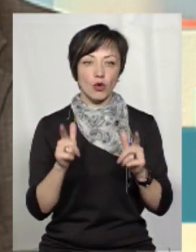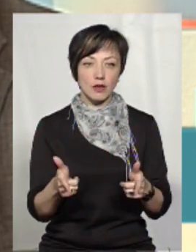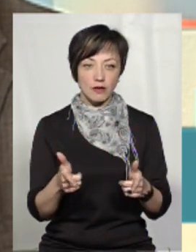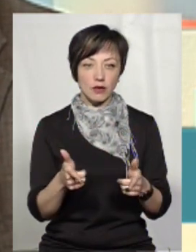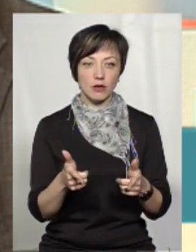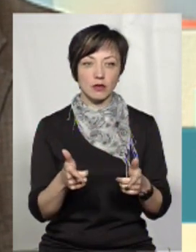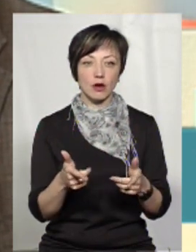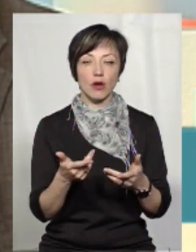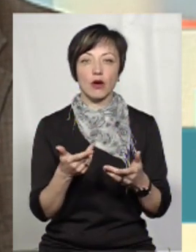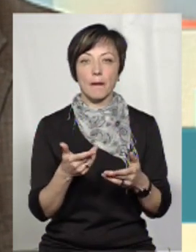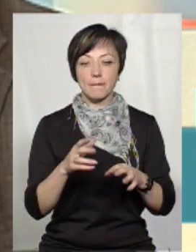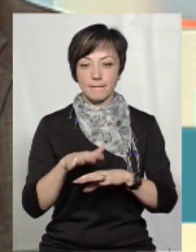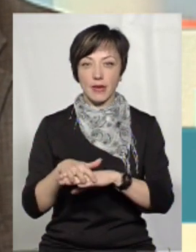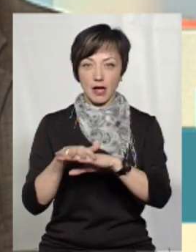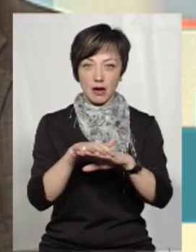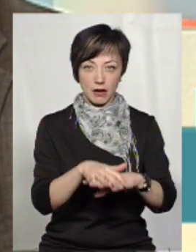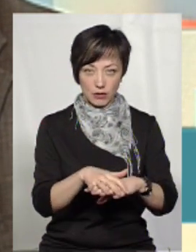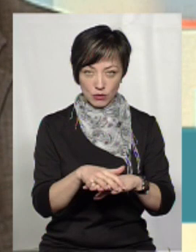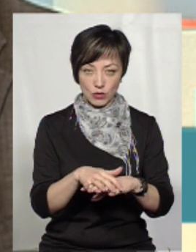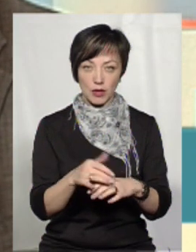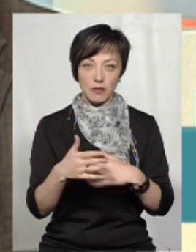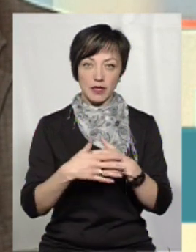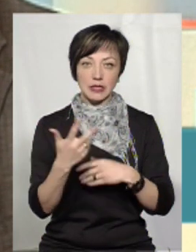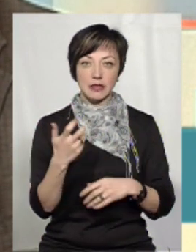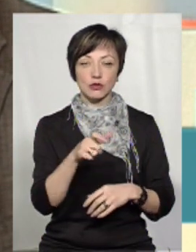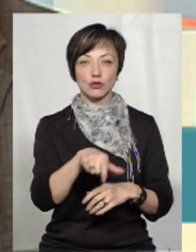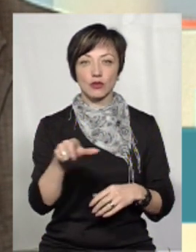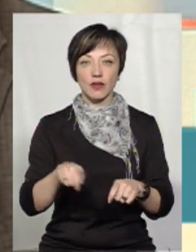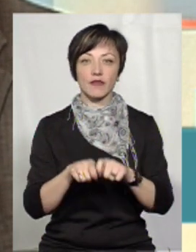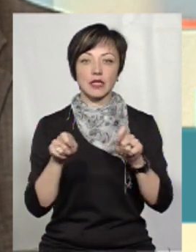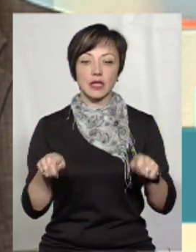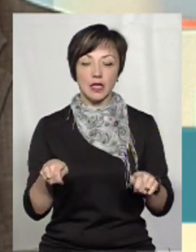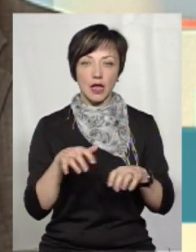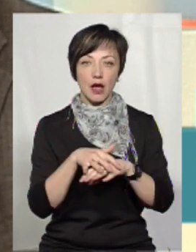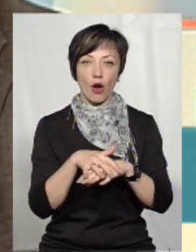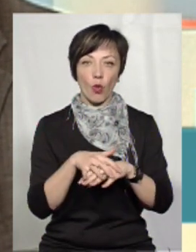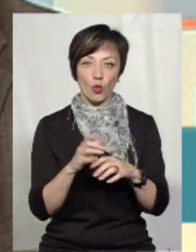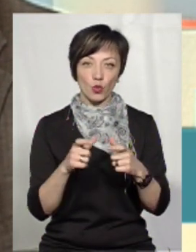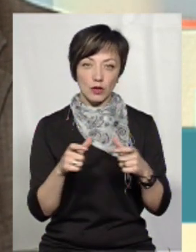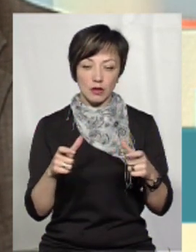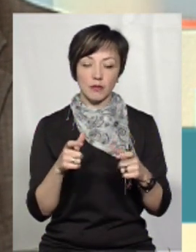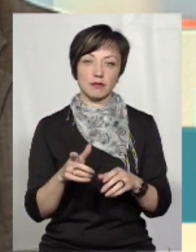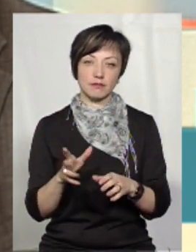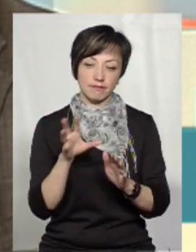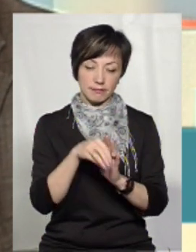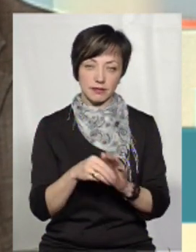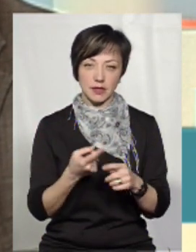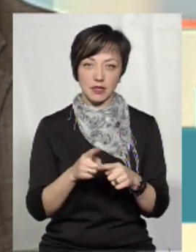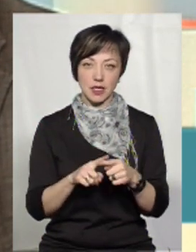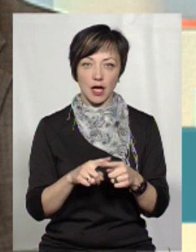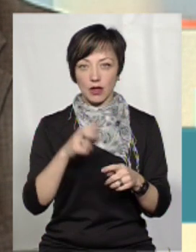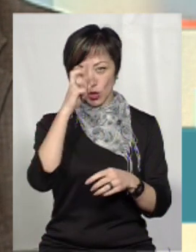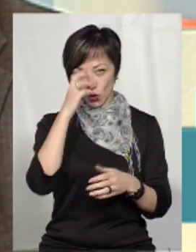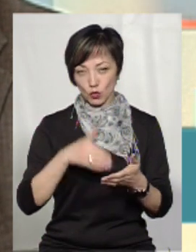шляхом отримання грошового переказу, і близько 300 чоловік відкрили поточні рахунки, на які їм, власне, зарахована ця